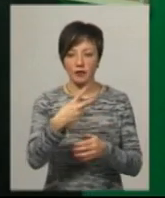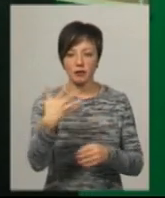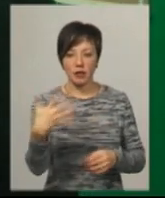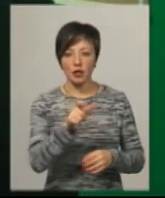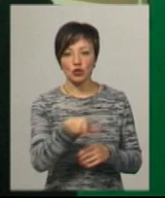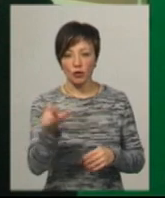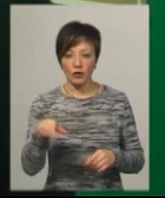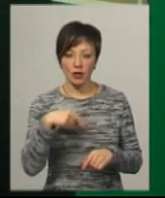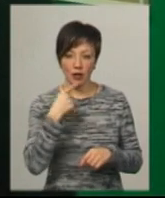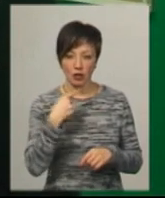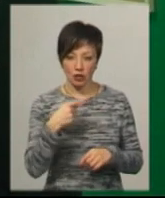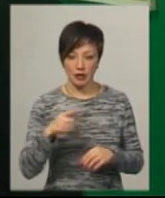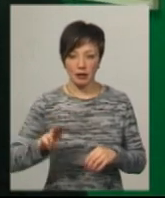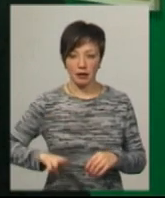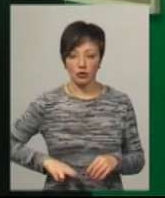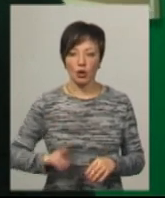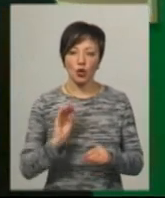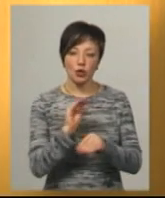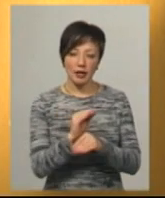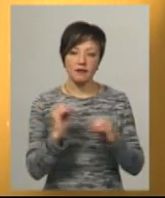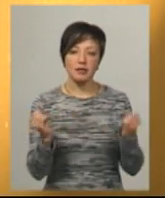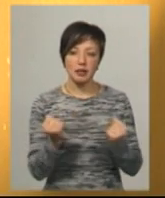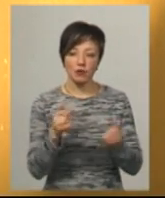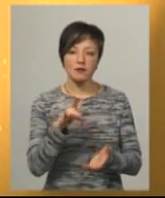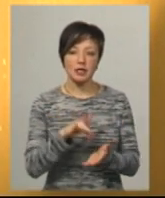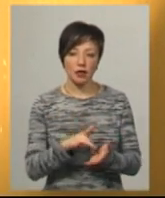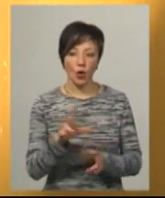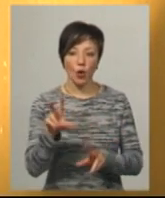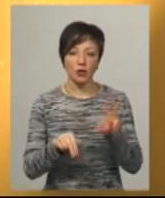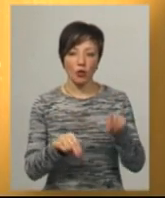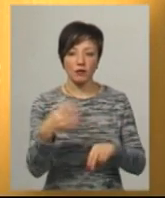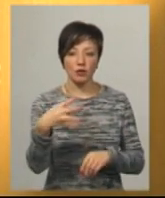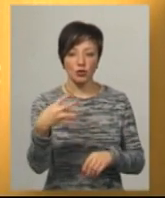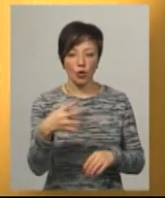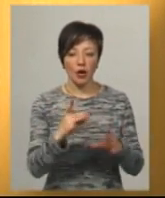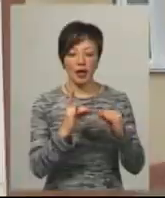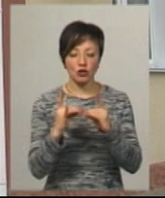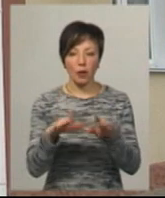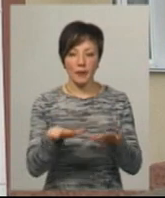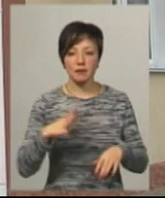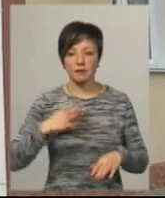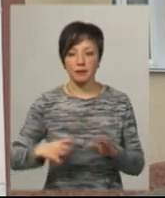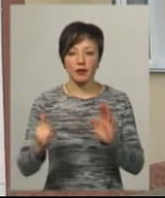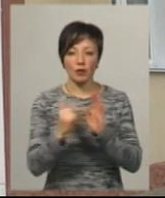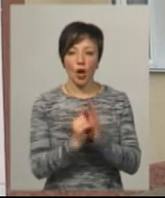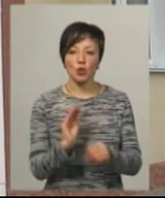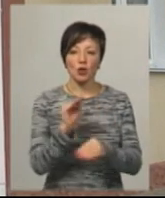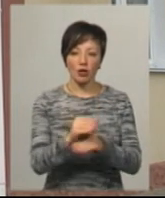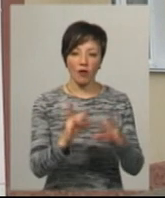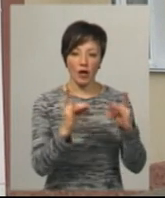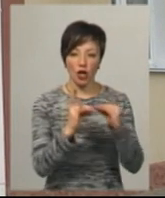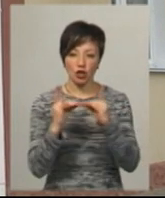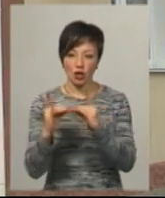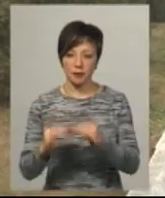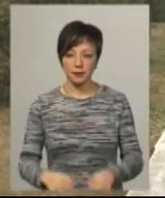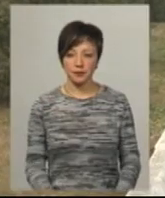чоловік, каже Дмитро Старцун. Додає, що взимку у центрі, розрахованому на 40 ліжкомісць, доведеться встановлювати додаткові ліжка.